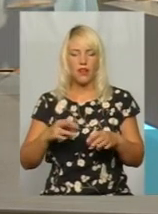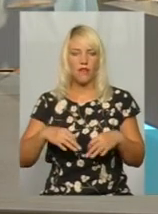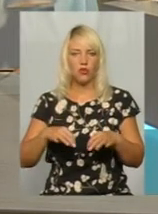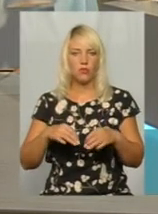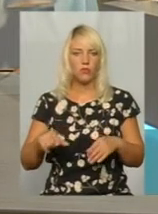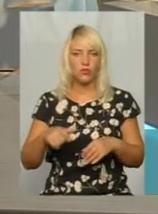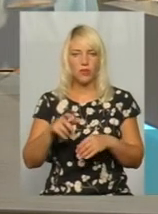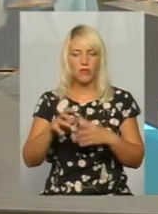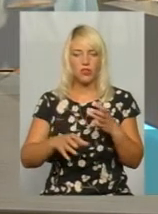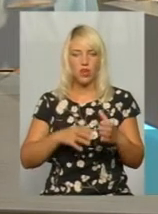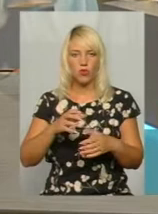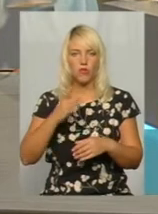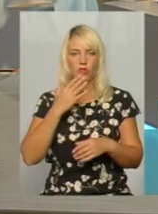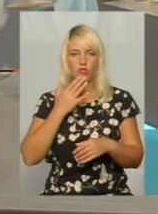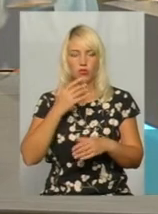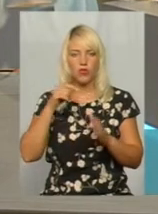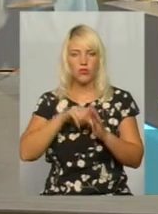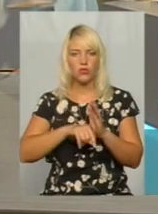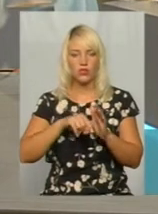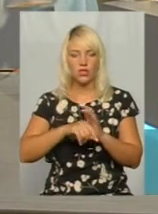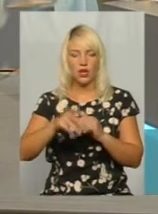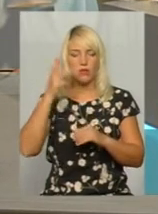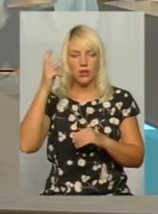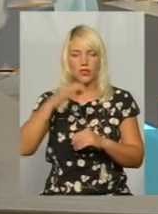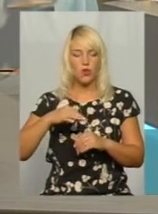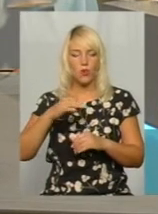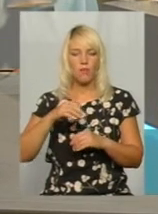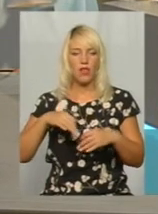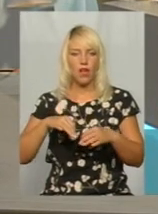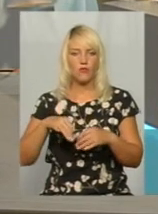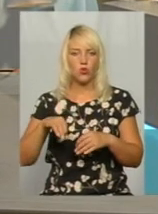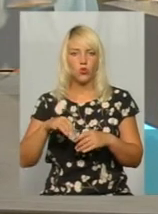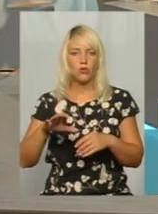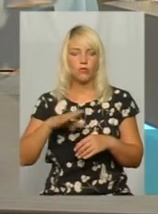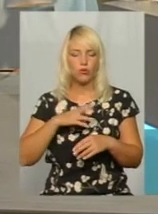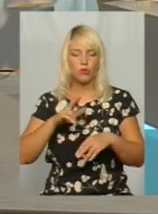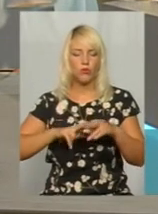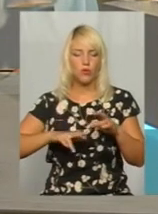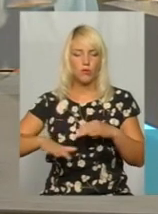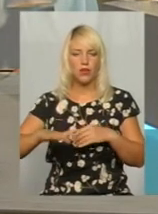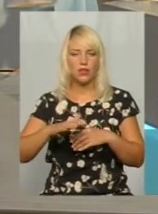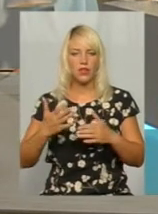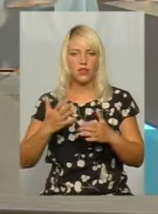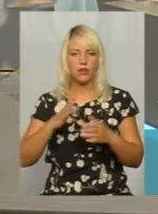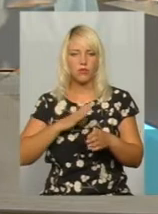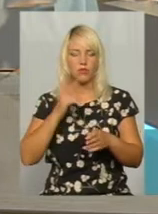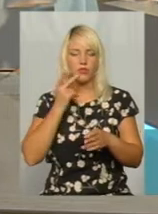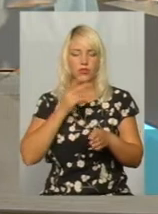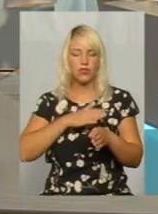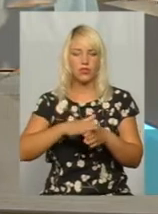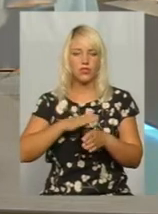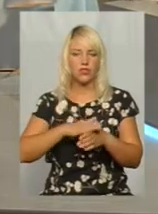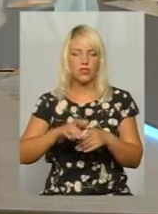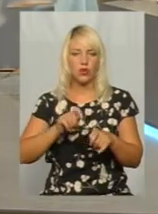міжнародного національного значення Хмельницьким облавтодором було побудовано ряд майданчиків, на яких постійно здійснюється габаритно-вагового